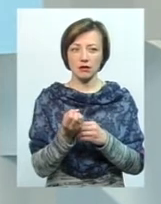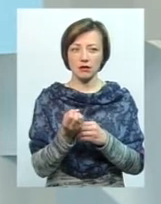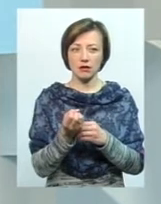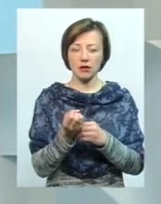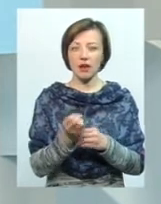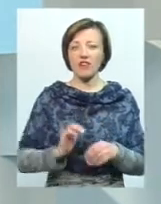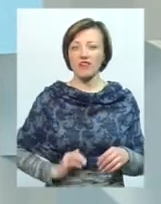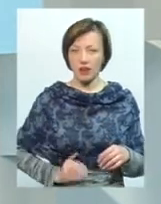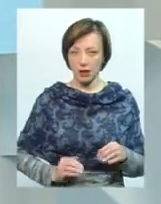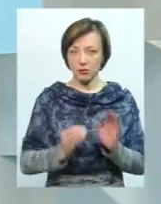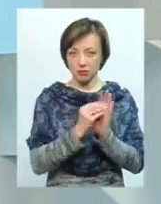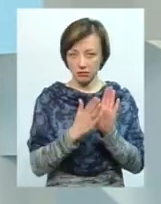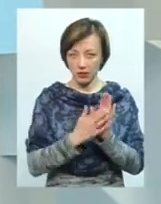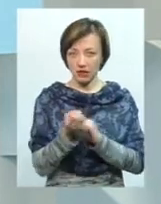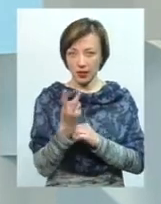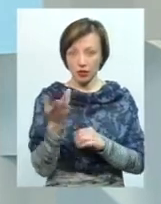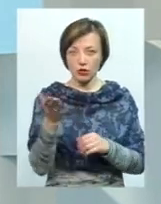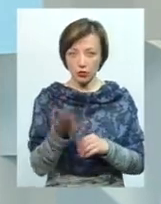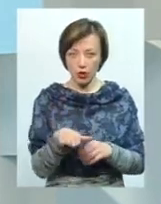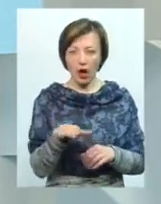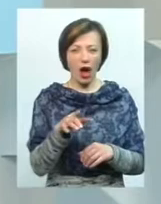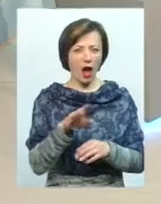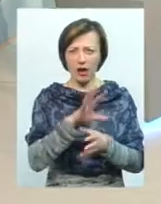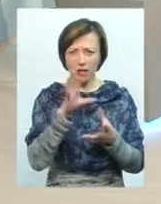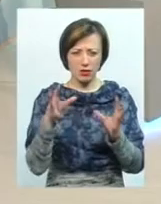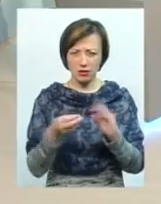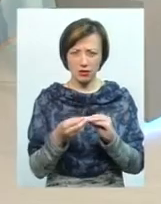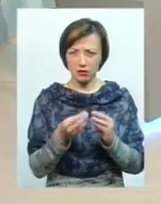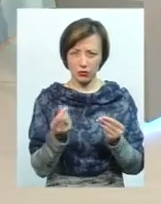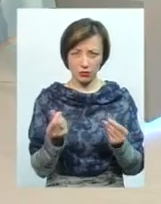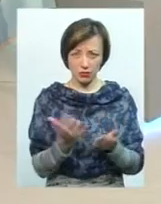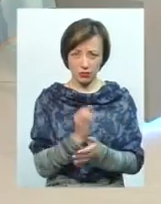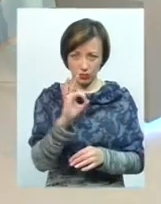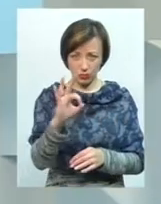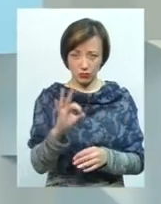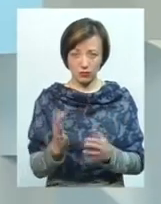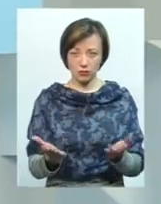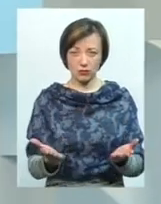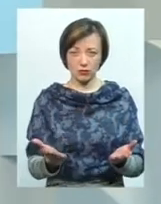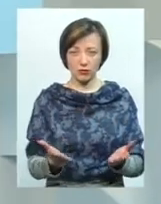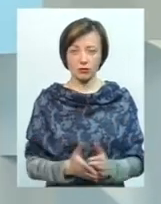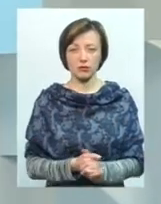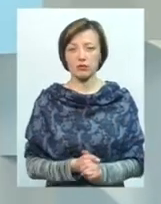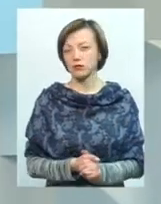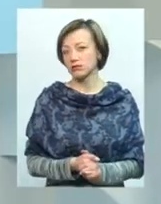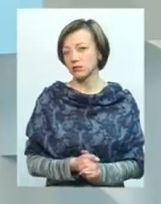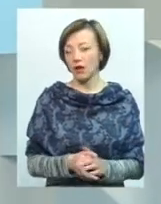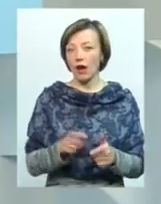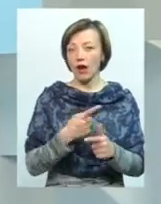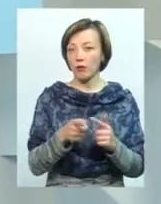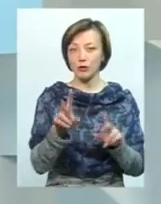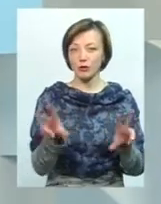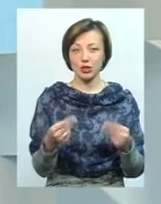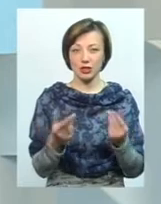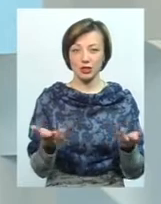фірма не принесла тобі доходу. Ти бенефіціарний власник, тобто кінцевий власник 8 фірм, але жодна фірма не переносить доходу. Або тобі дуже не